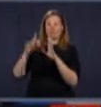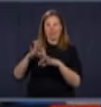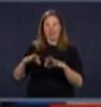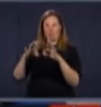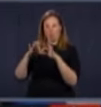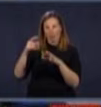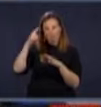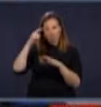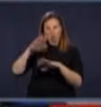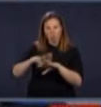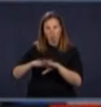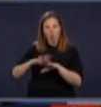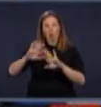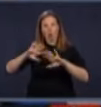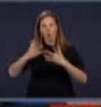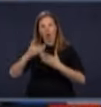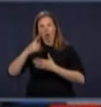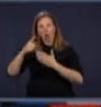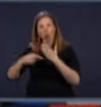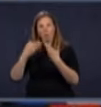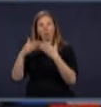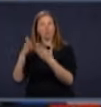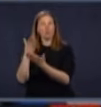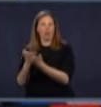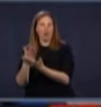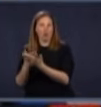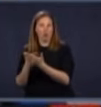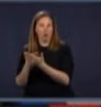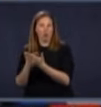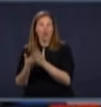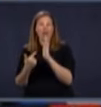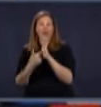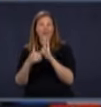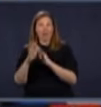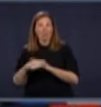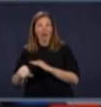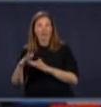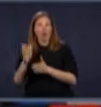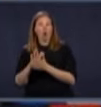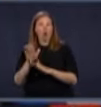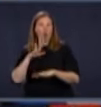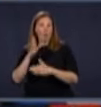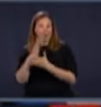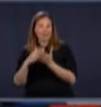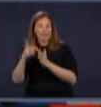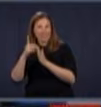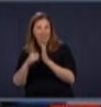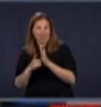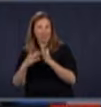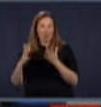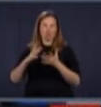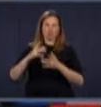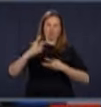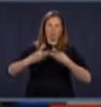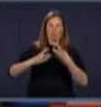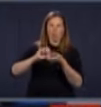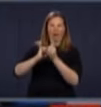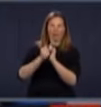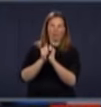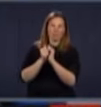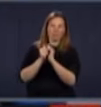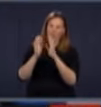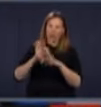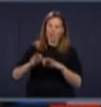écoles, pour les jeunes qui ont des problèmes d'adaptation, de déficience ou autres, on va essayer de donner un répit aux familles, etc.